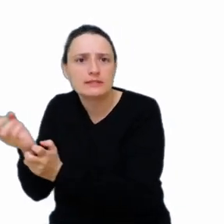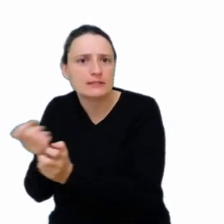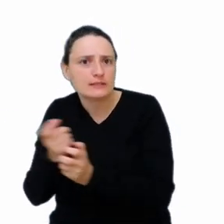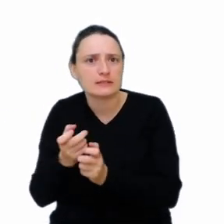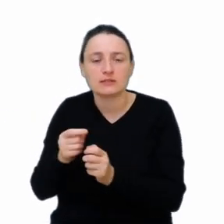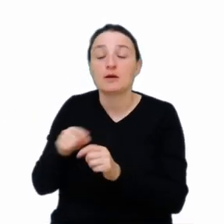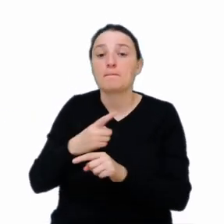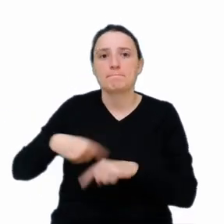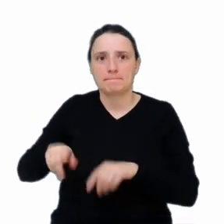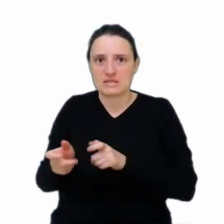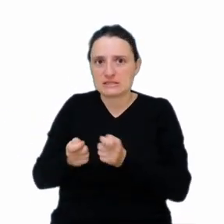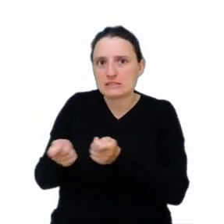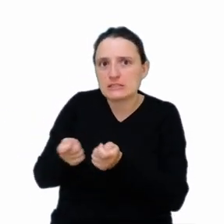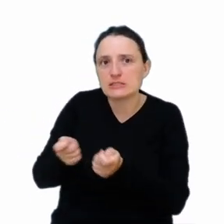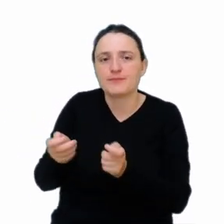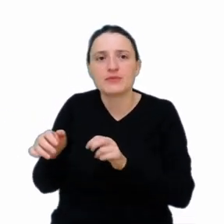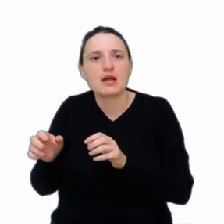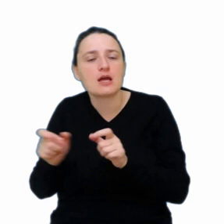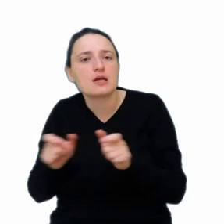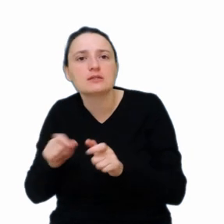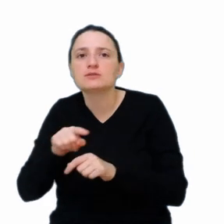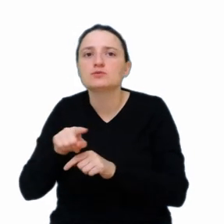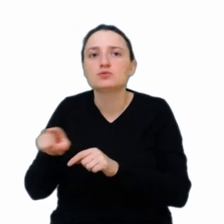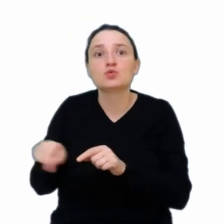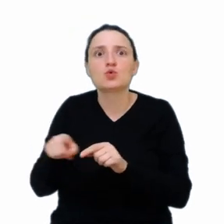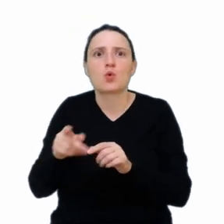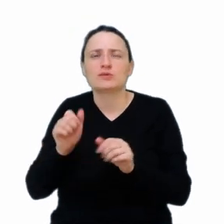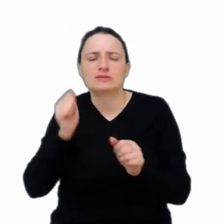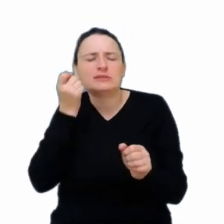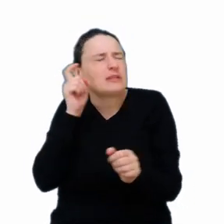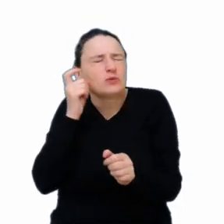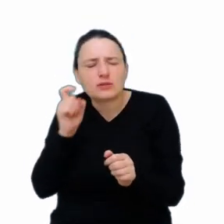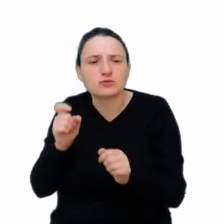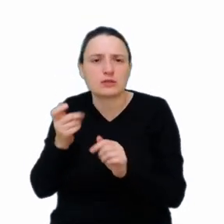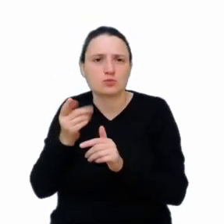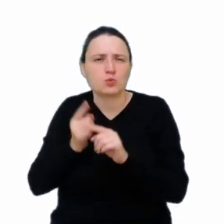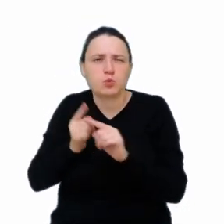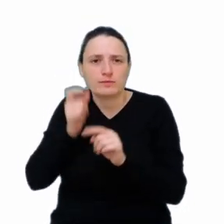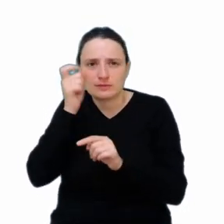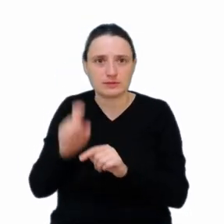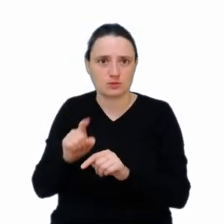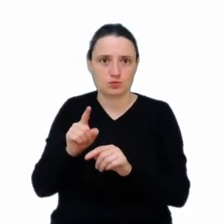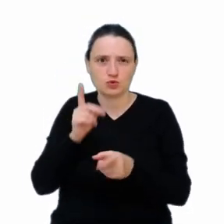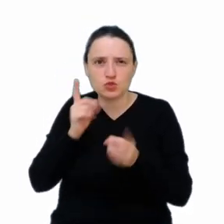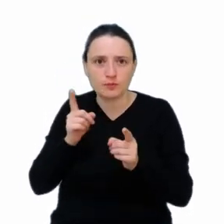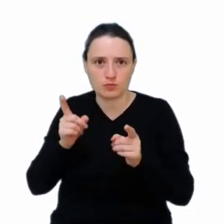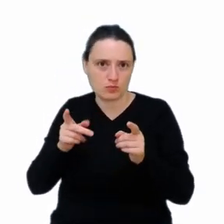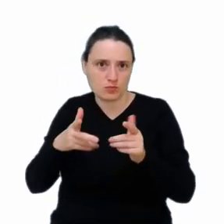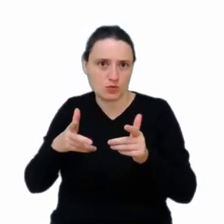budujemy, to jest sieć regulatorów, jest w stanie w łamkach sekundy te tysiące danych obsłużyć i